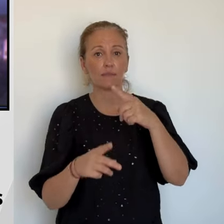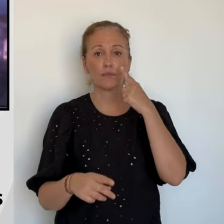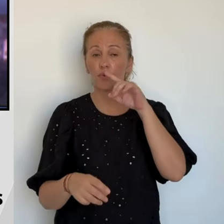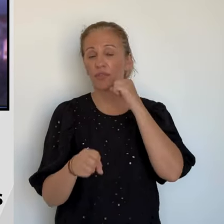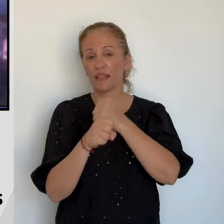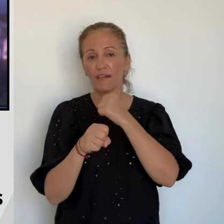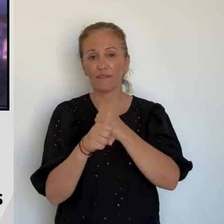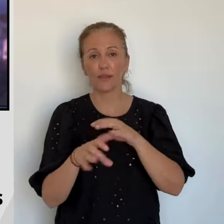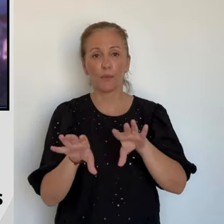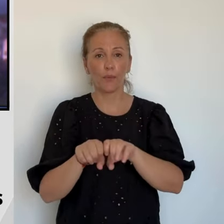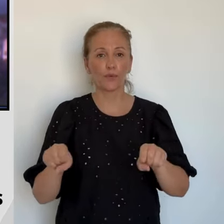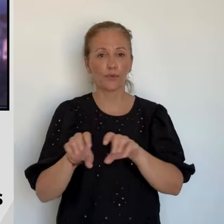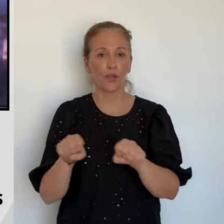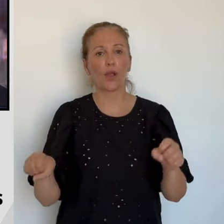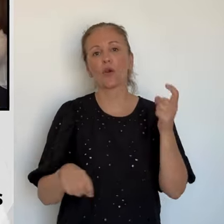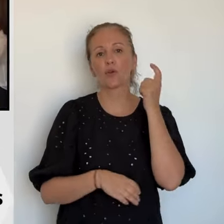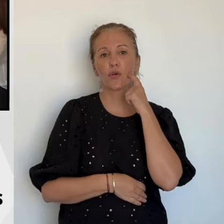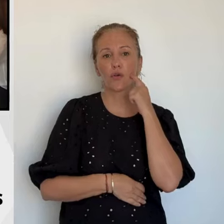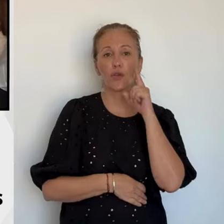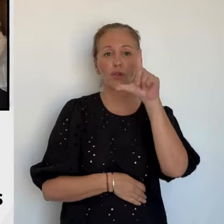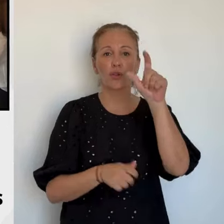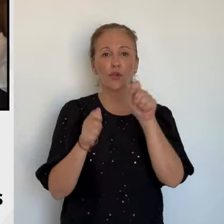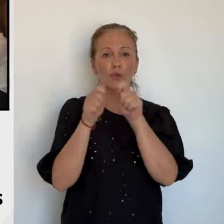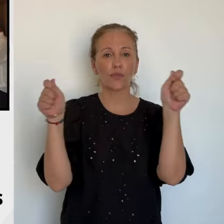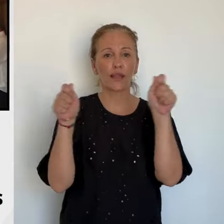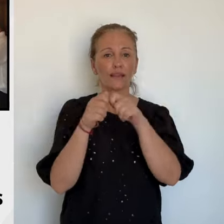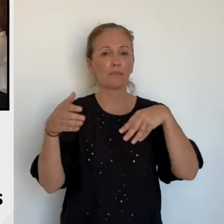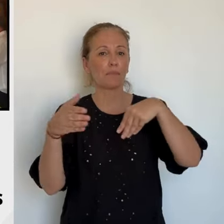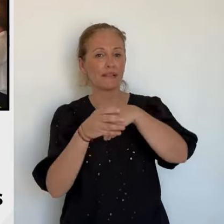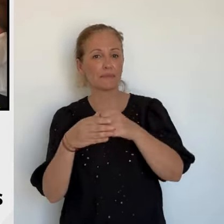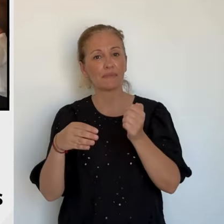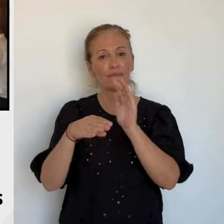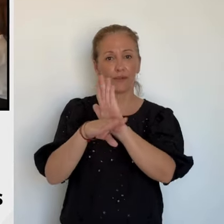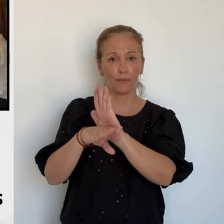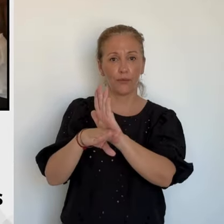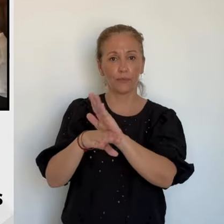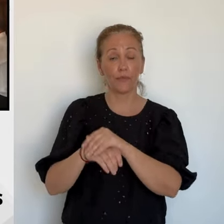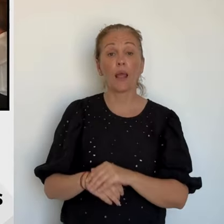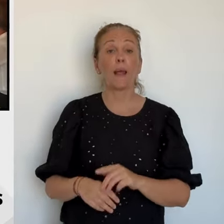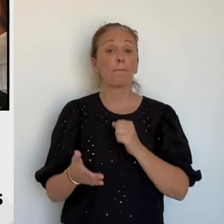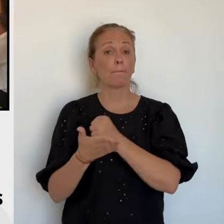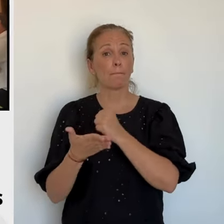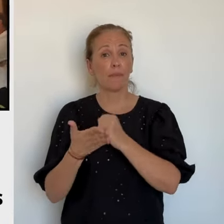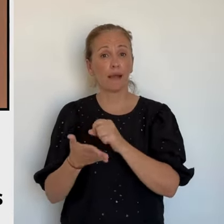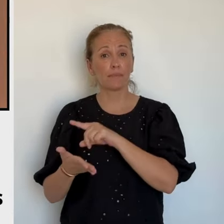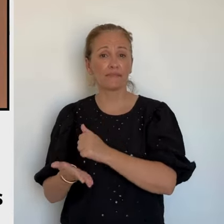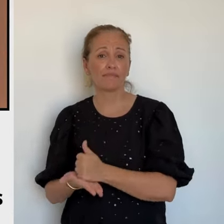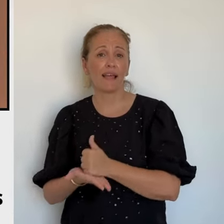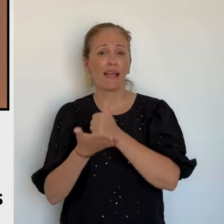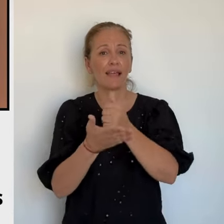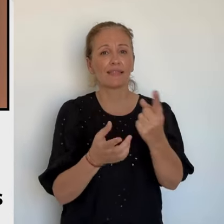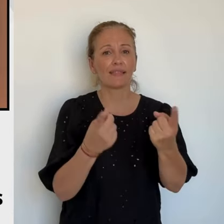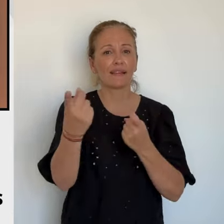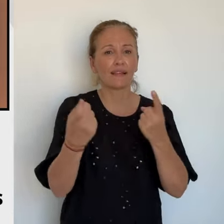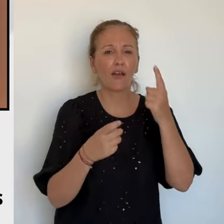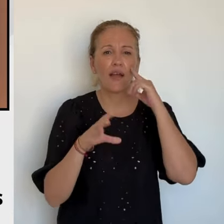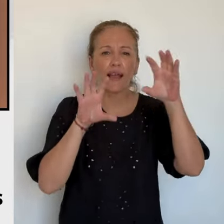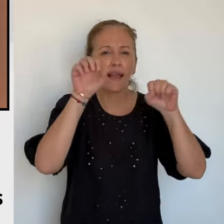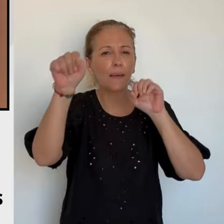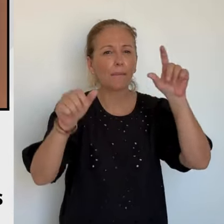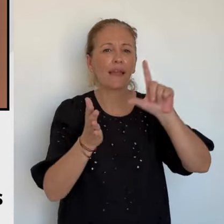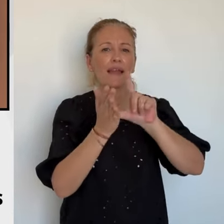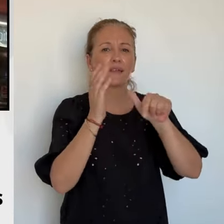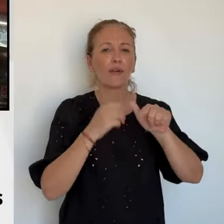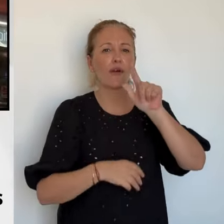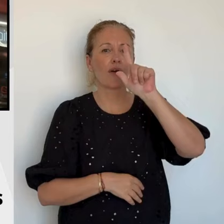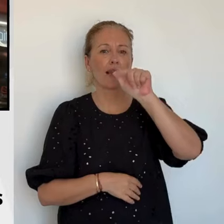Salor, Roxane Paul. Un tout nouveau label affiché sur la façade de ce restaurant, créé par l'Odark, Gousse-Sidigour, Siga,